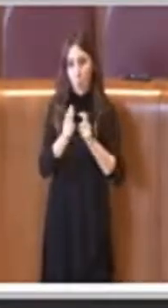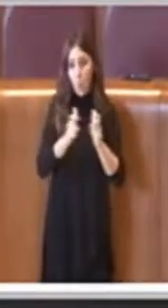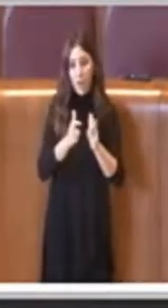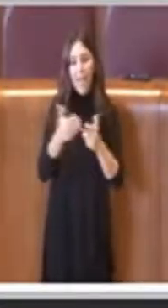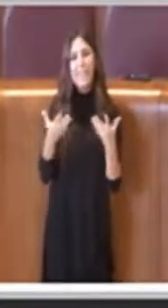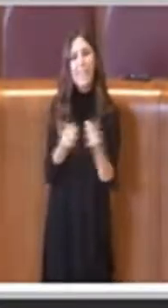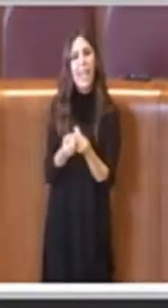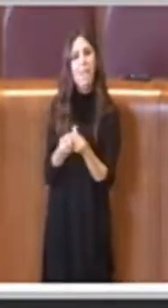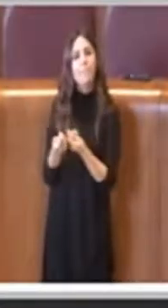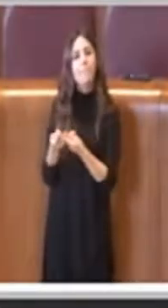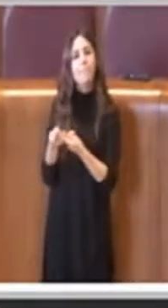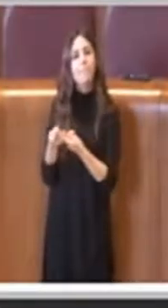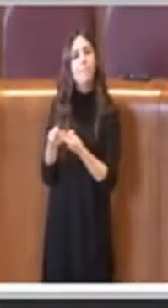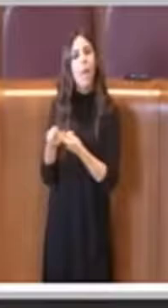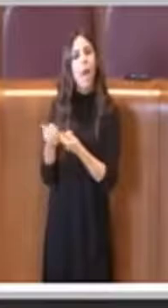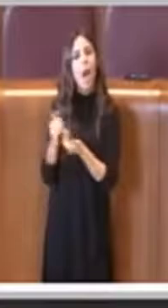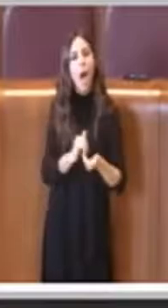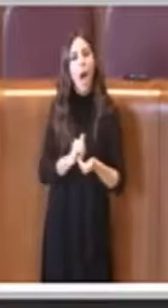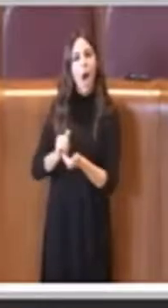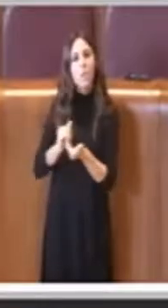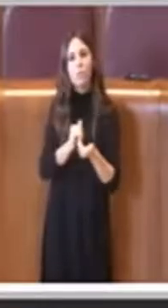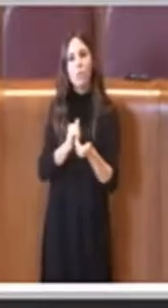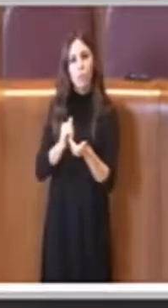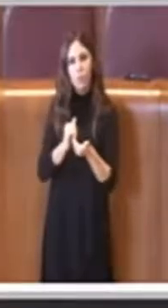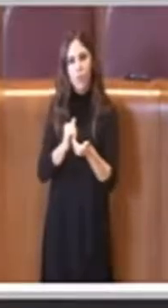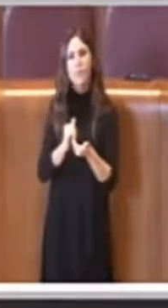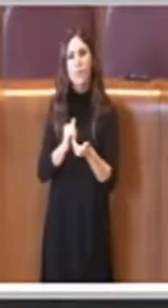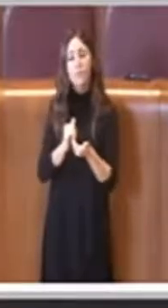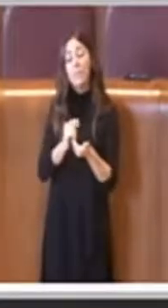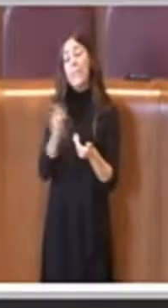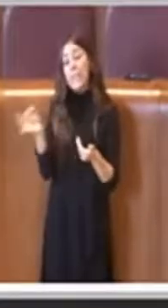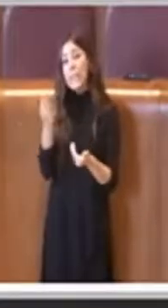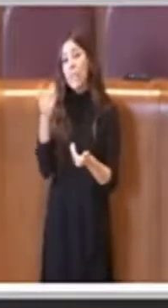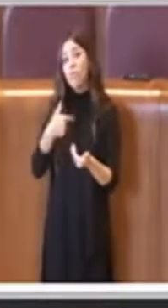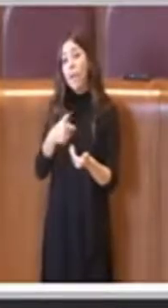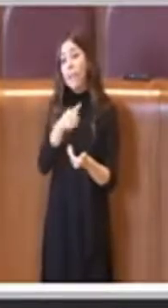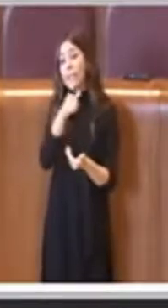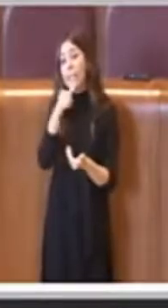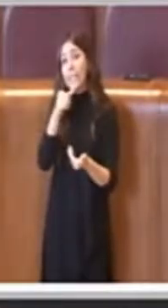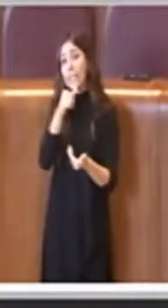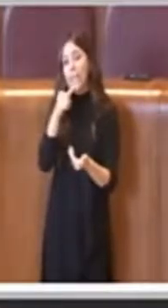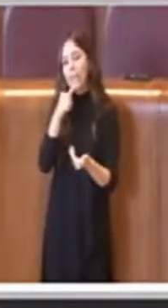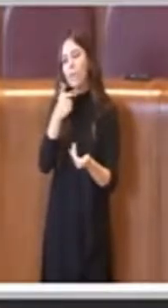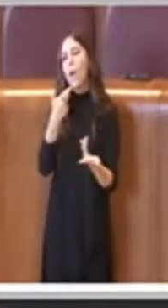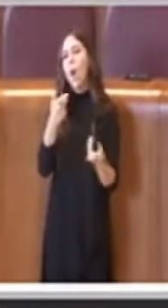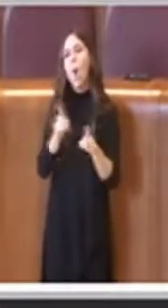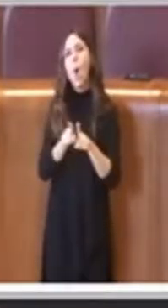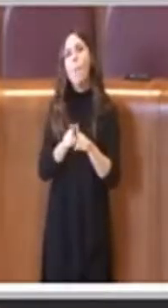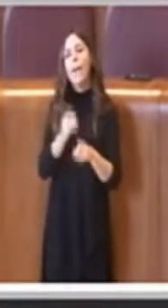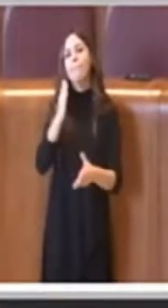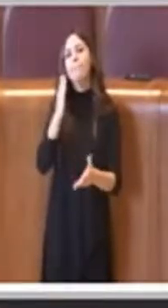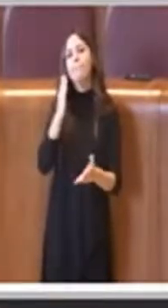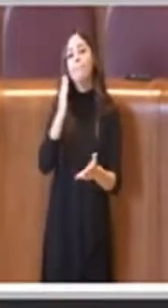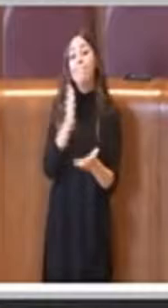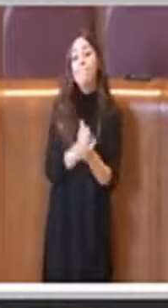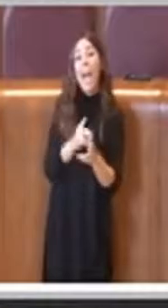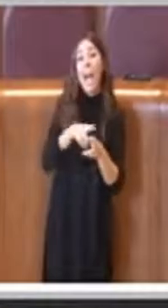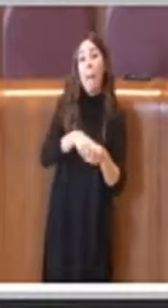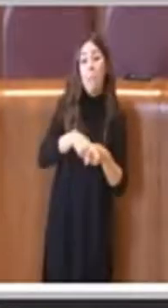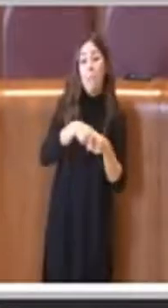eventualmente, qualora ce ne fosse bisogno, di smettere i cavalli,